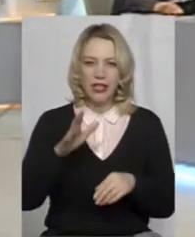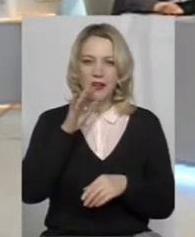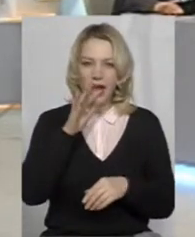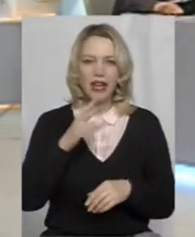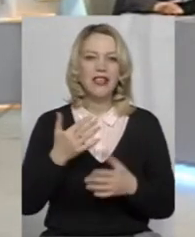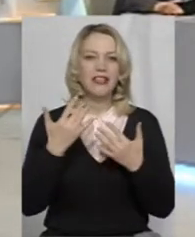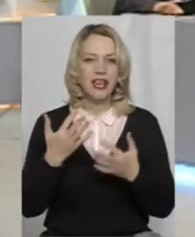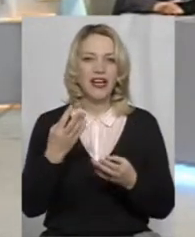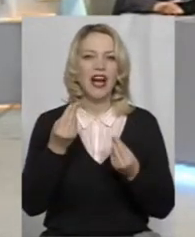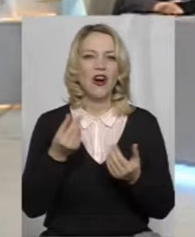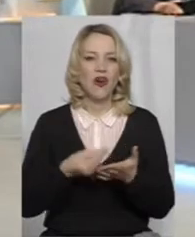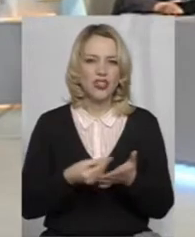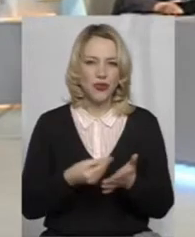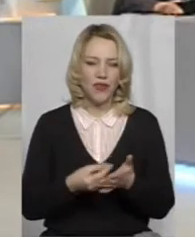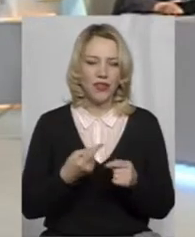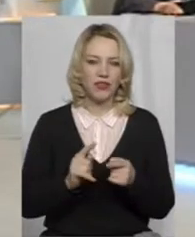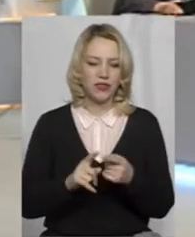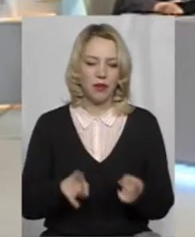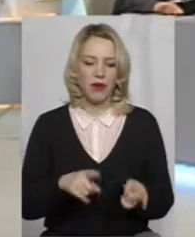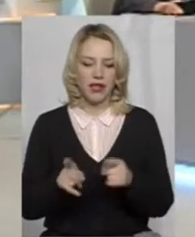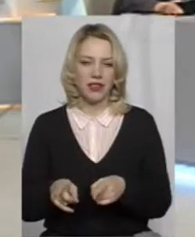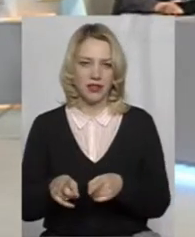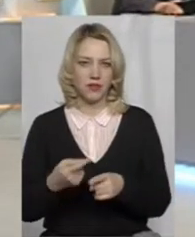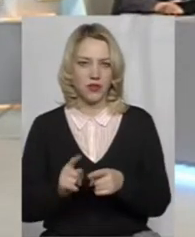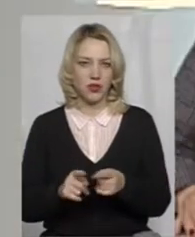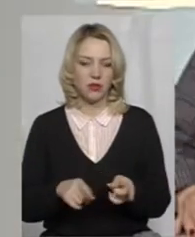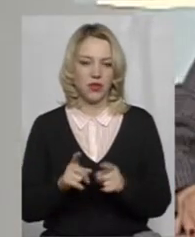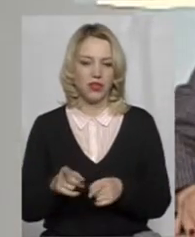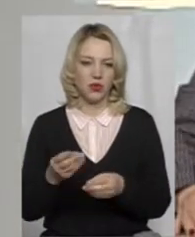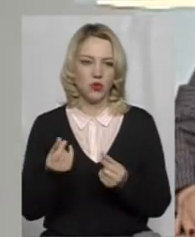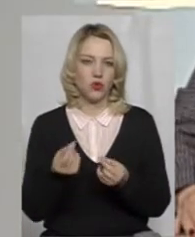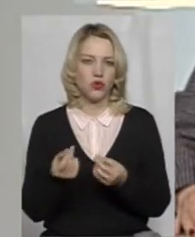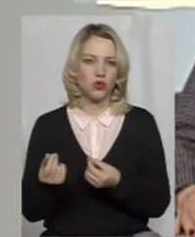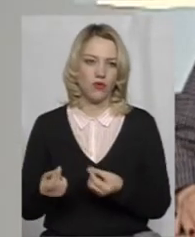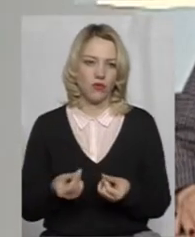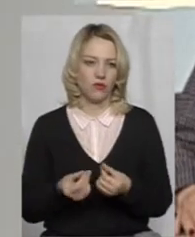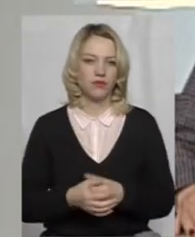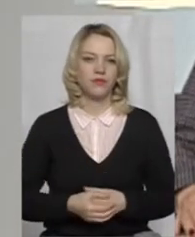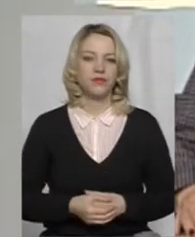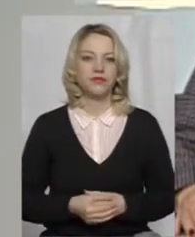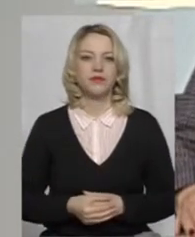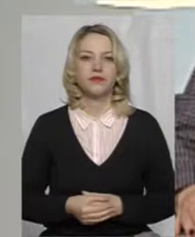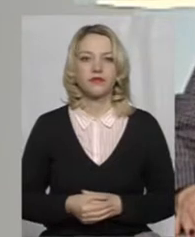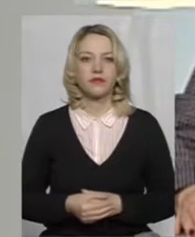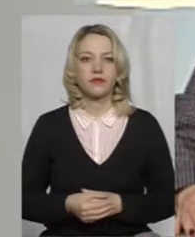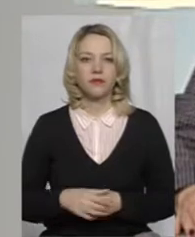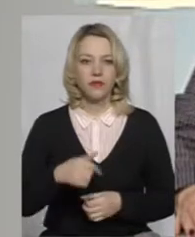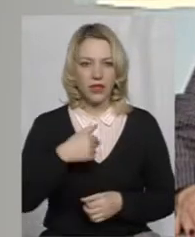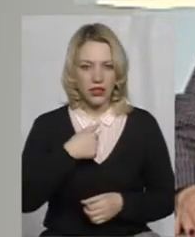Скільки коштувало, оцей перехід коштував у грошовому вираженні? Я